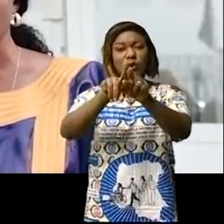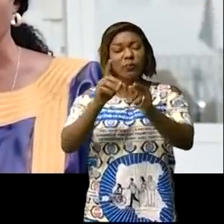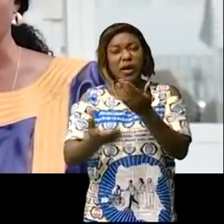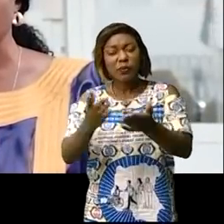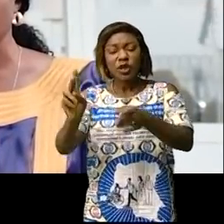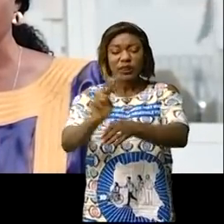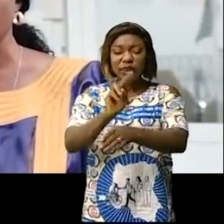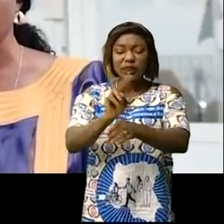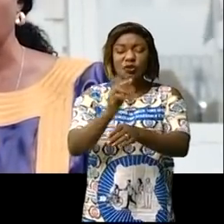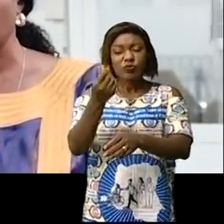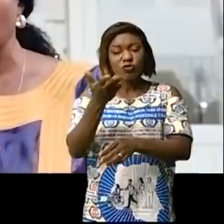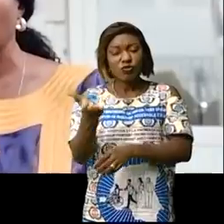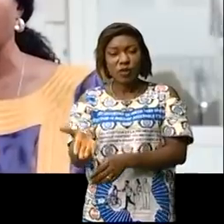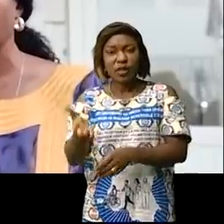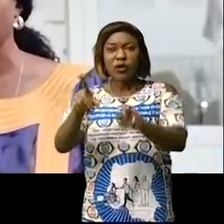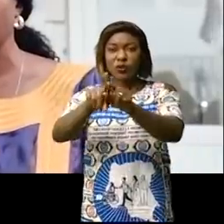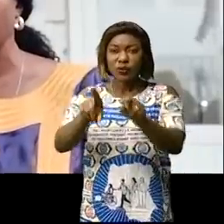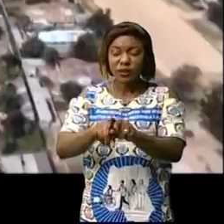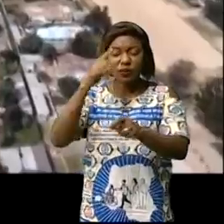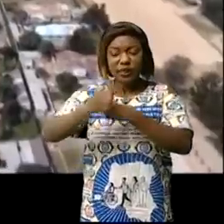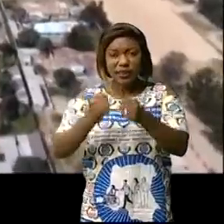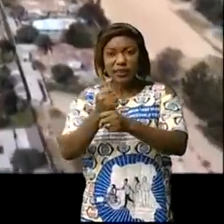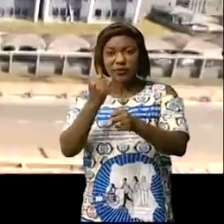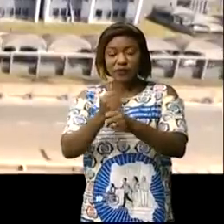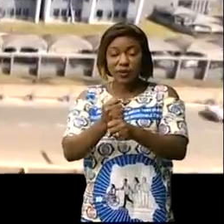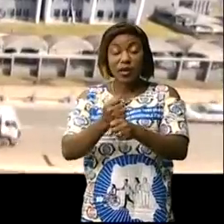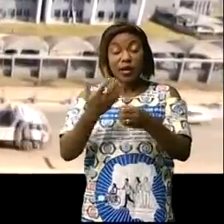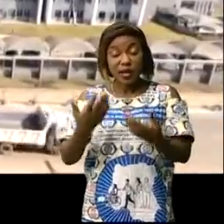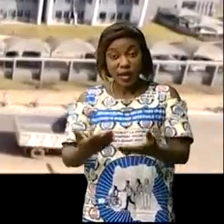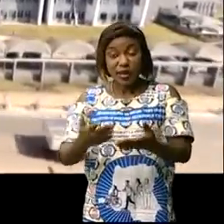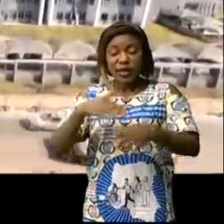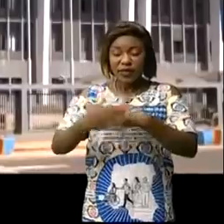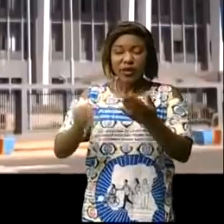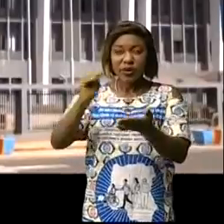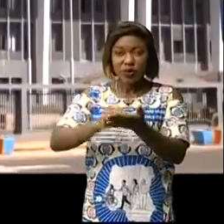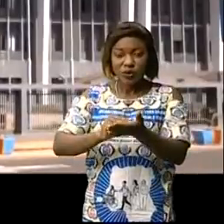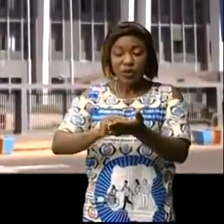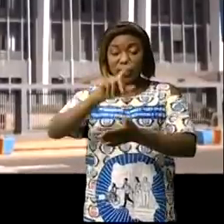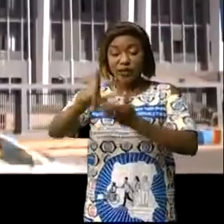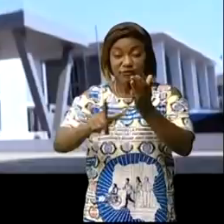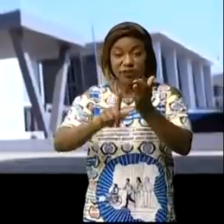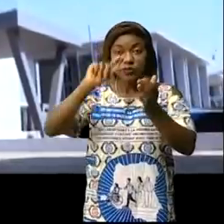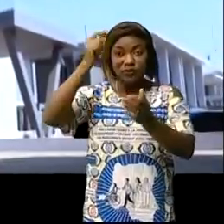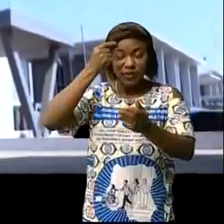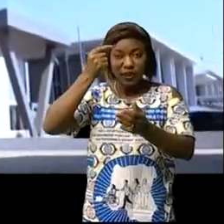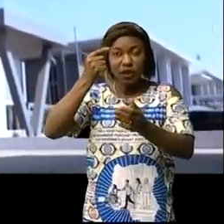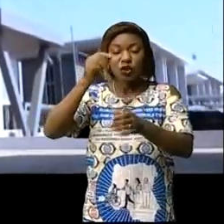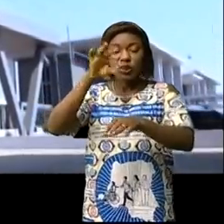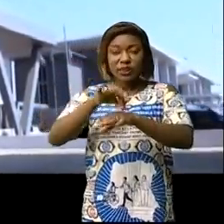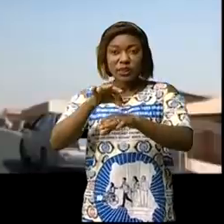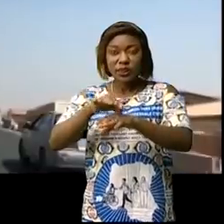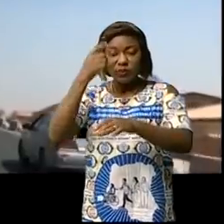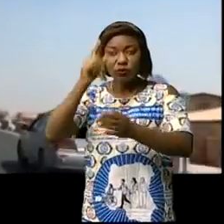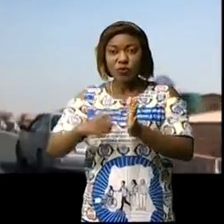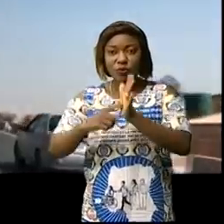rapport à ses collectes de fonds, par rapport à ses travails. Faisant d'une pierre deux coups, Fifi Masouka Saeni a saisi cette opportunité pour